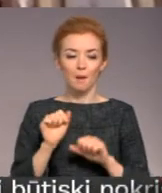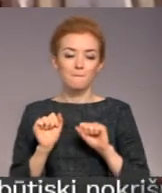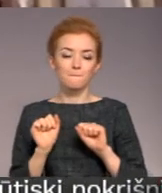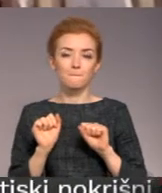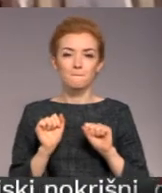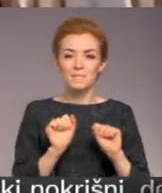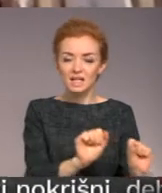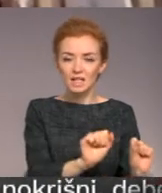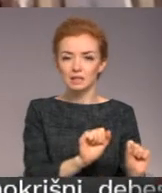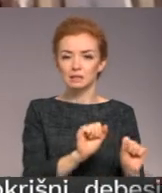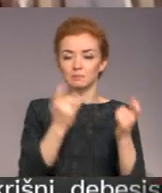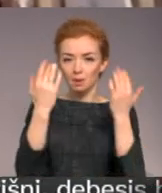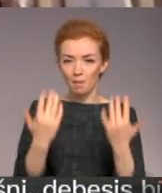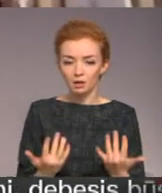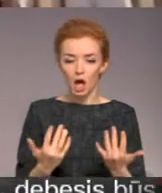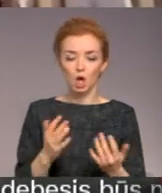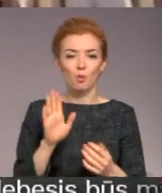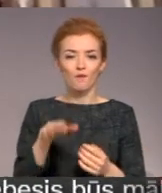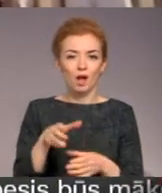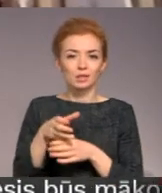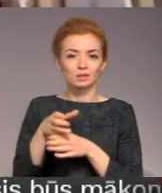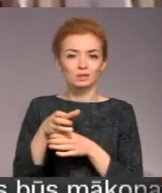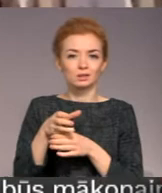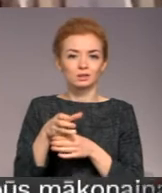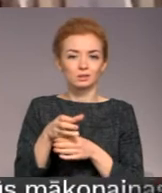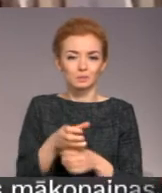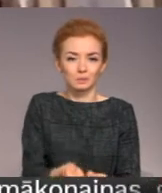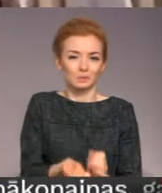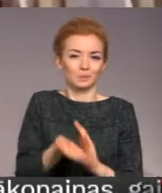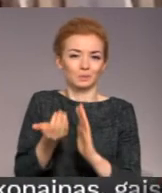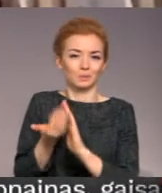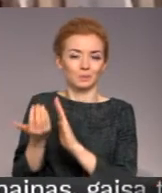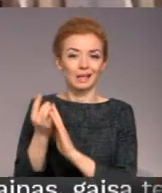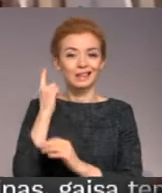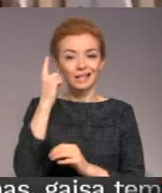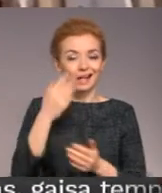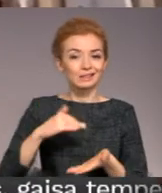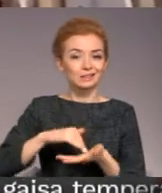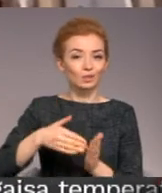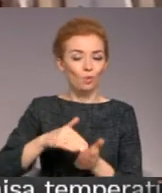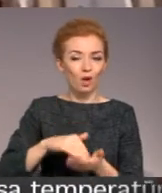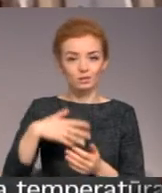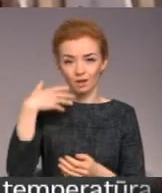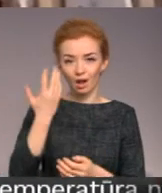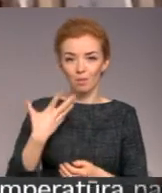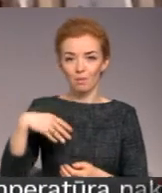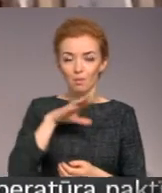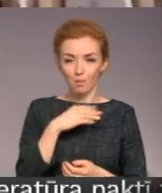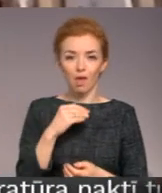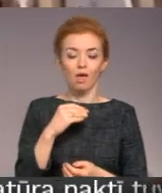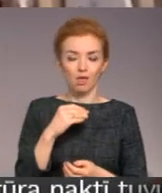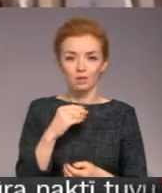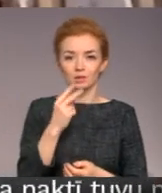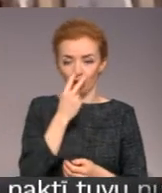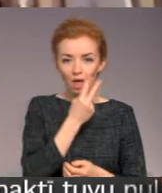pasākumi varētu tikt mazināti tādā situācijā, kad mēs novērojam jau